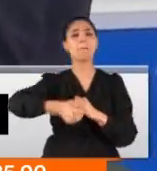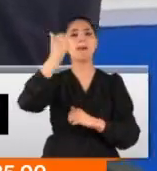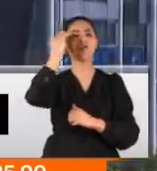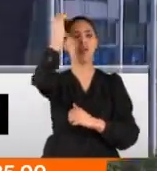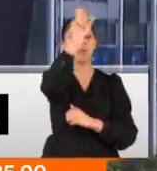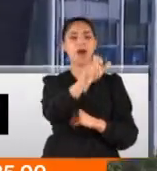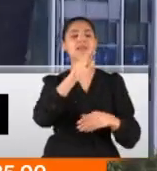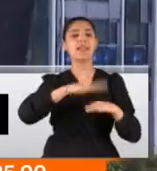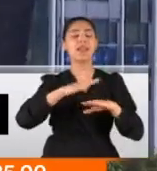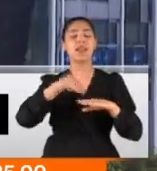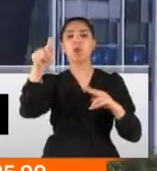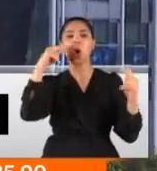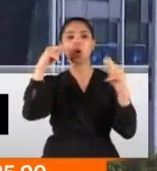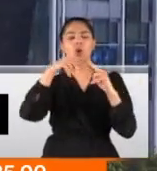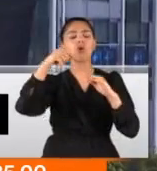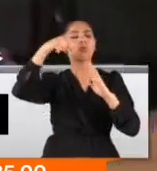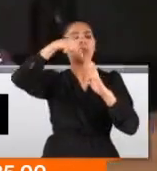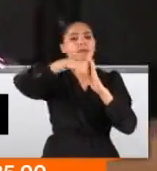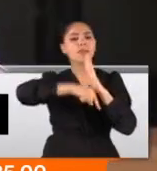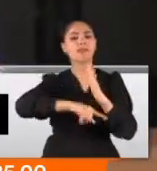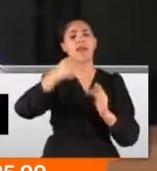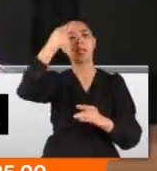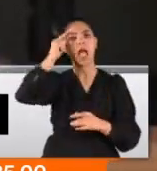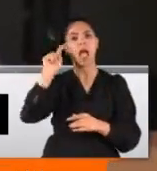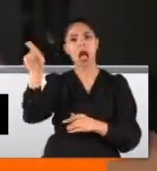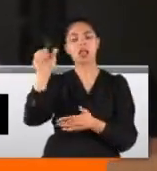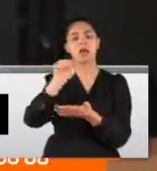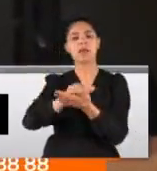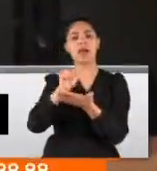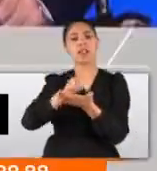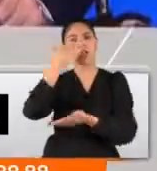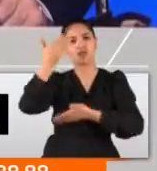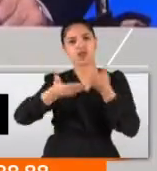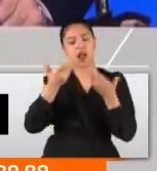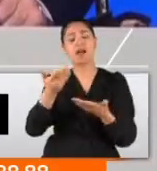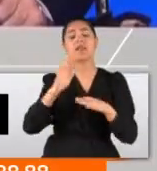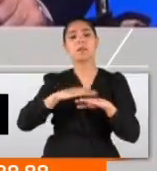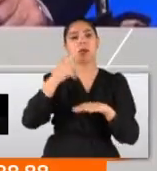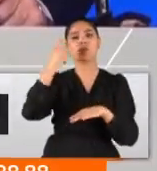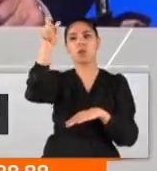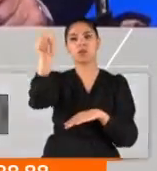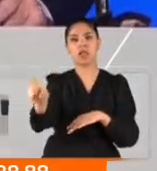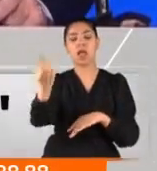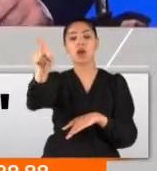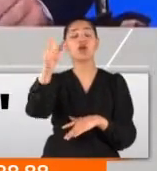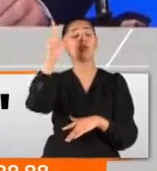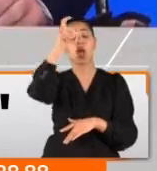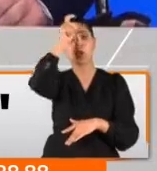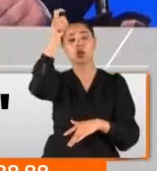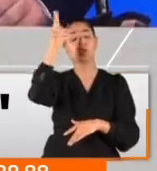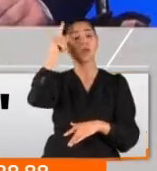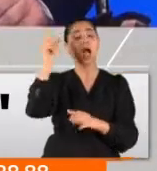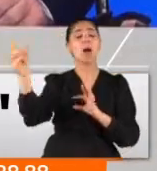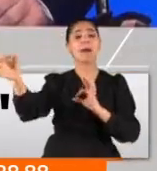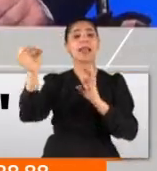yaptığı kritik görüşmenin perde arkasını Azerbaycan'da gazetecilere anlattı. Türkiye-Amerika Birleşik Devletleri